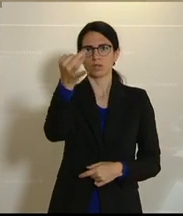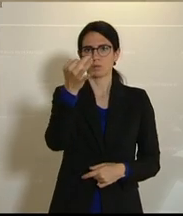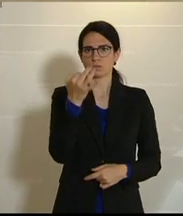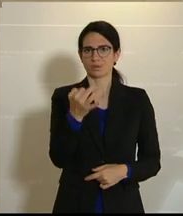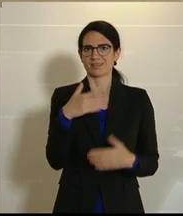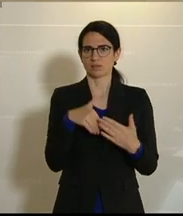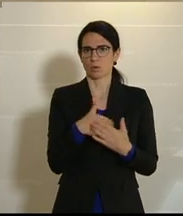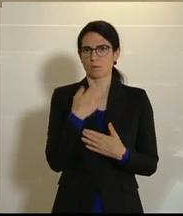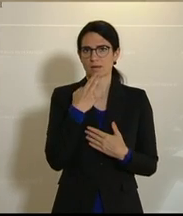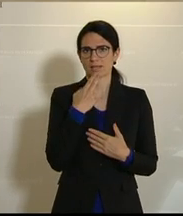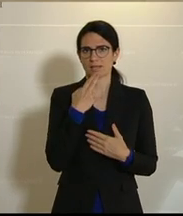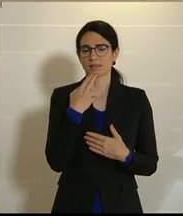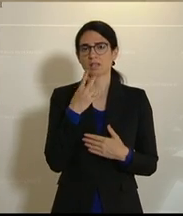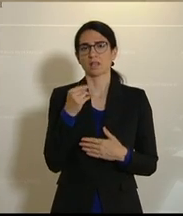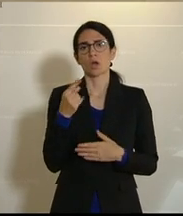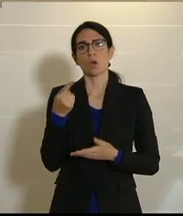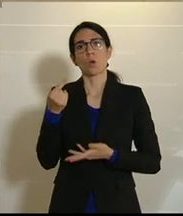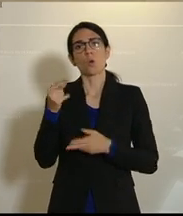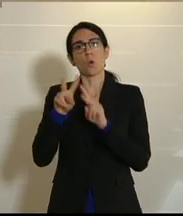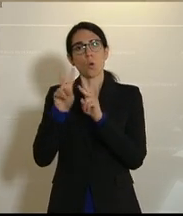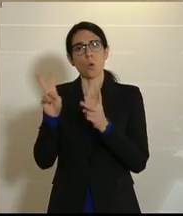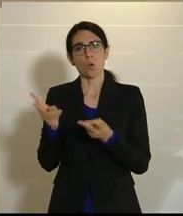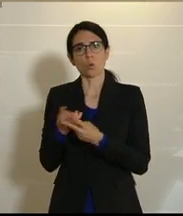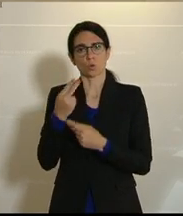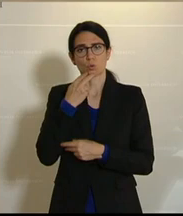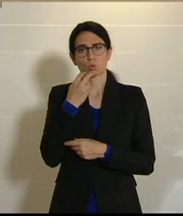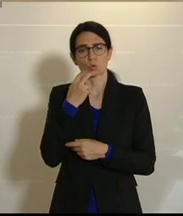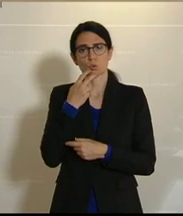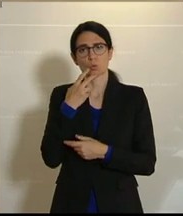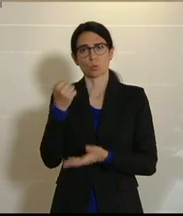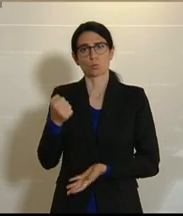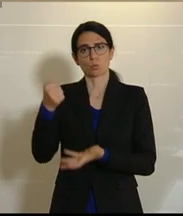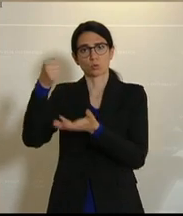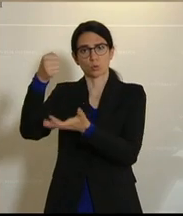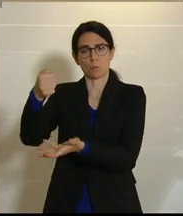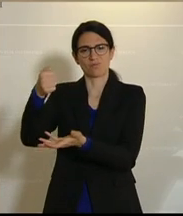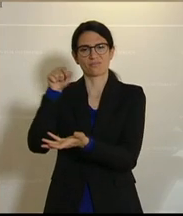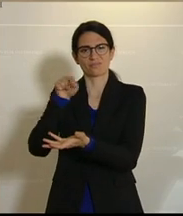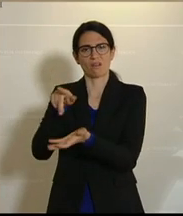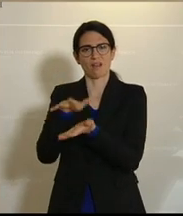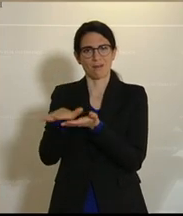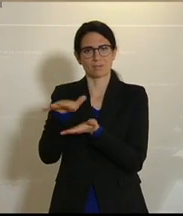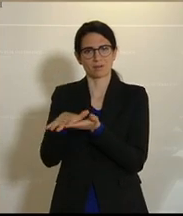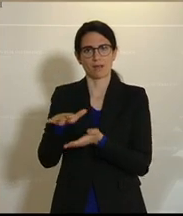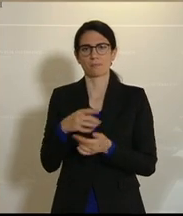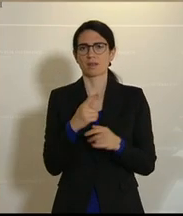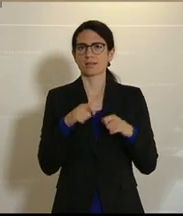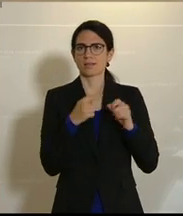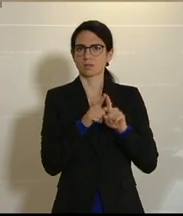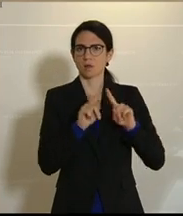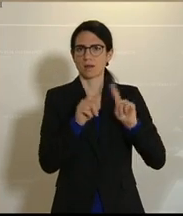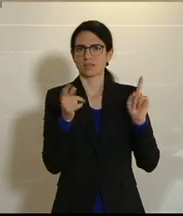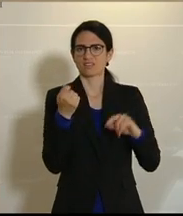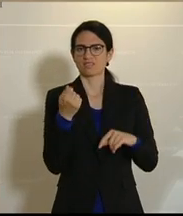werden über die Ökostrom-Abgabe, über den Ökostrom-Topf. Daher haben wir andere Finanzierungsmittel, die auch notwendig sind.